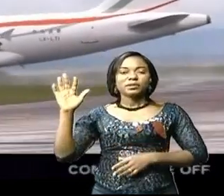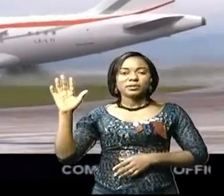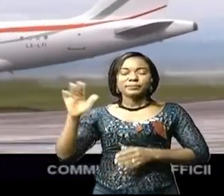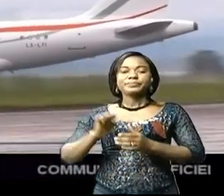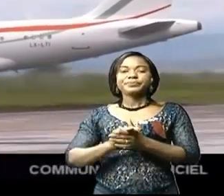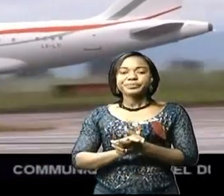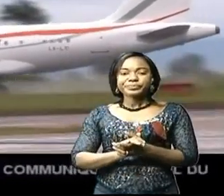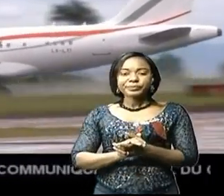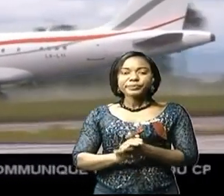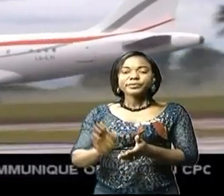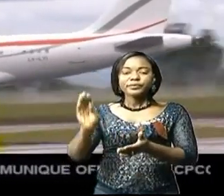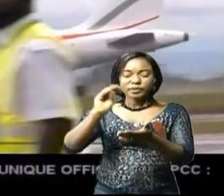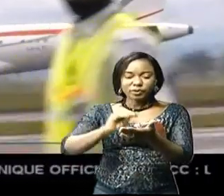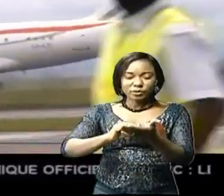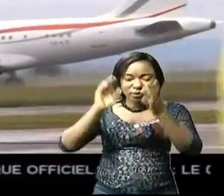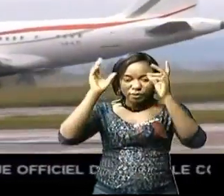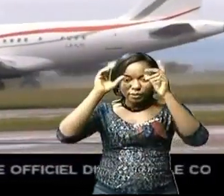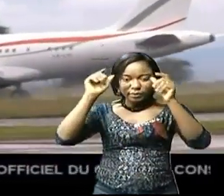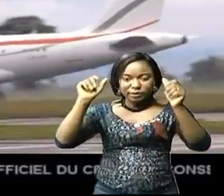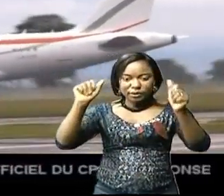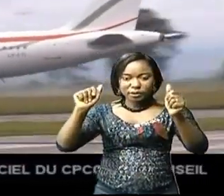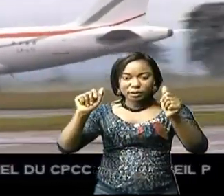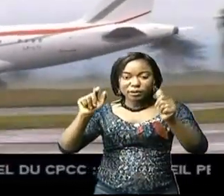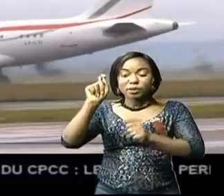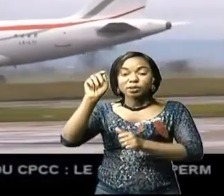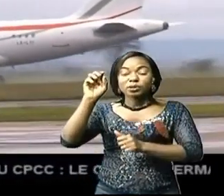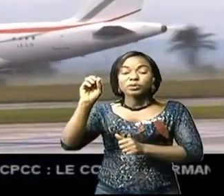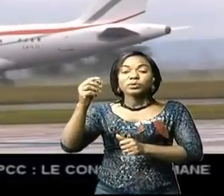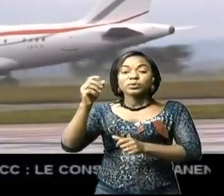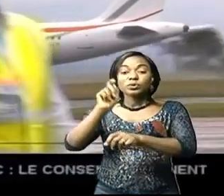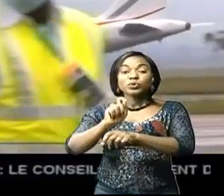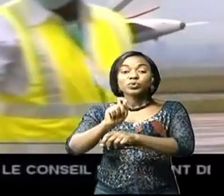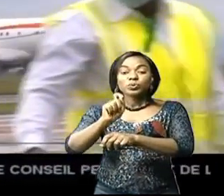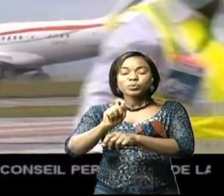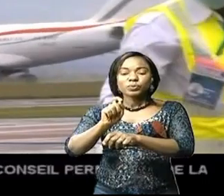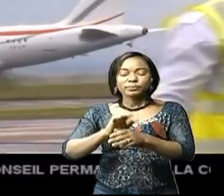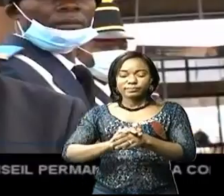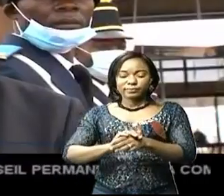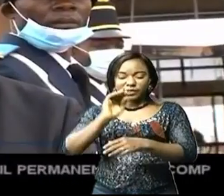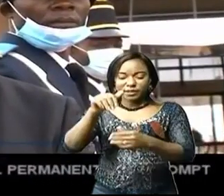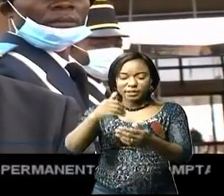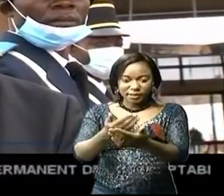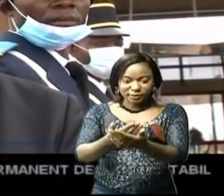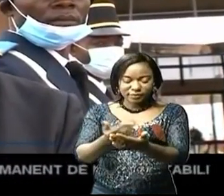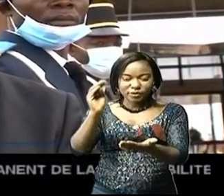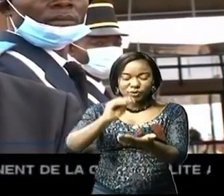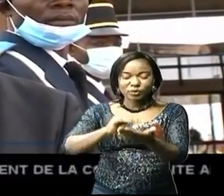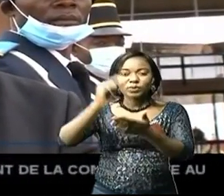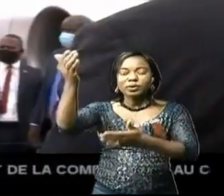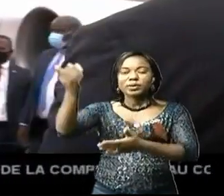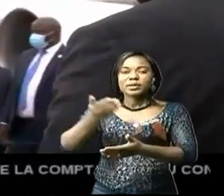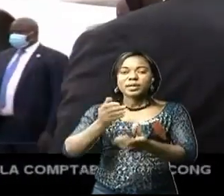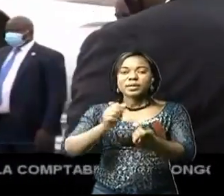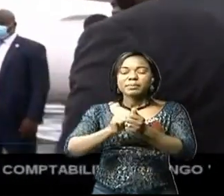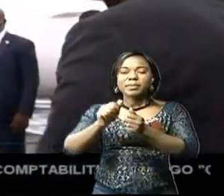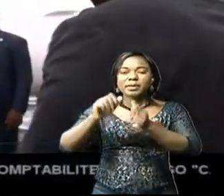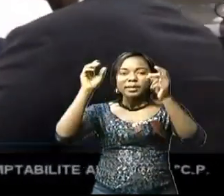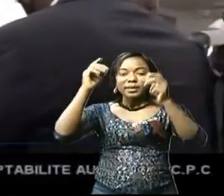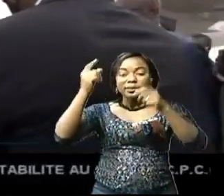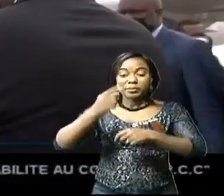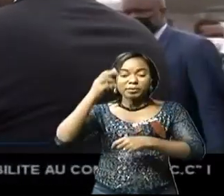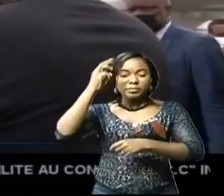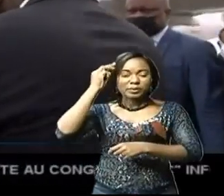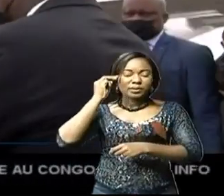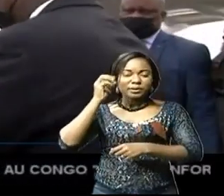Nya-Simbe-Eadema, le président togolais, est arrivé exactement une heure après. Accueilli par le Premier ministre Jean-Michel Samaloukonde,